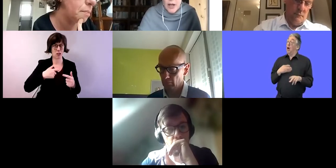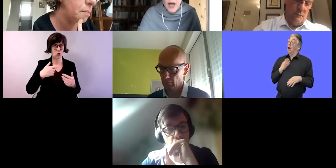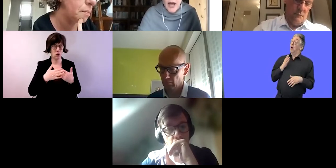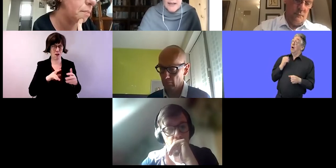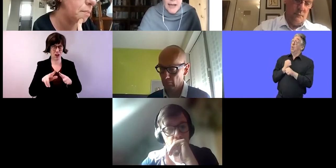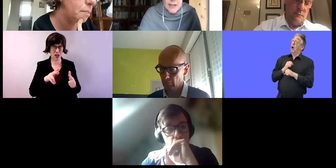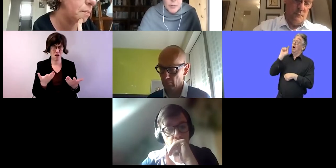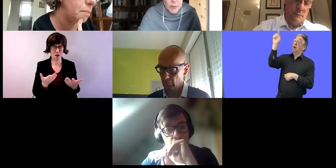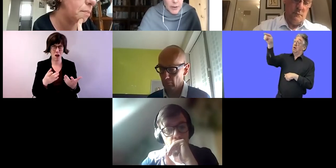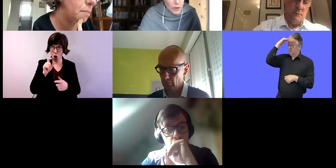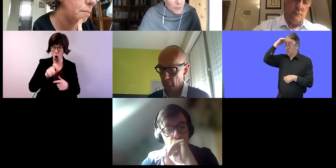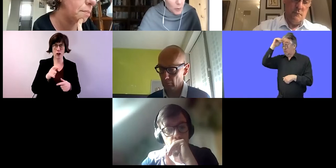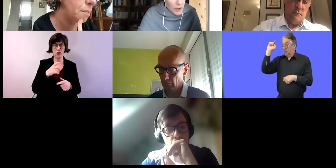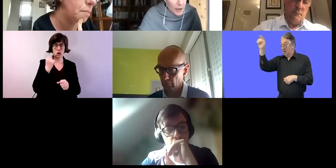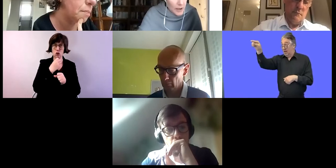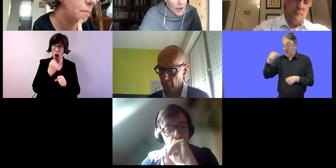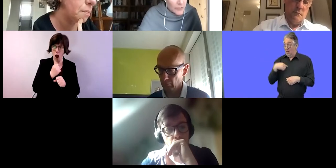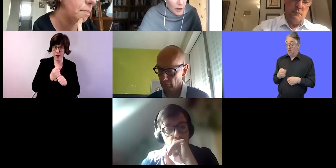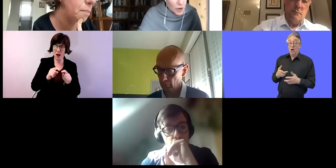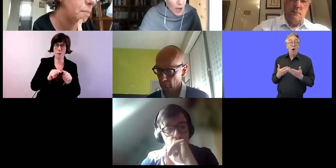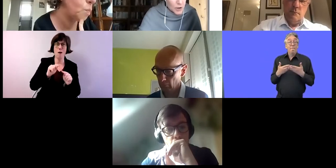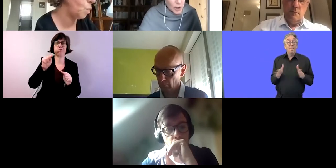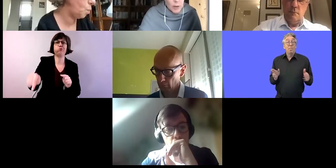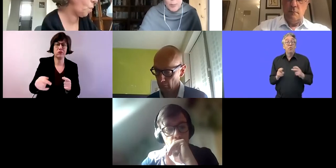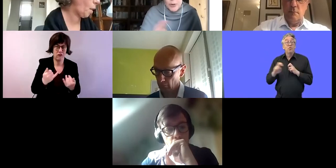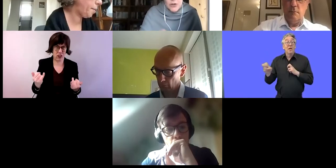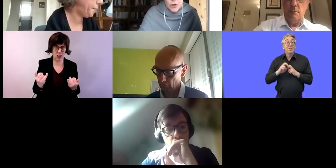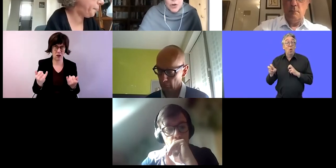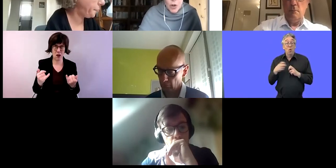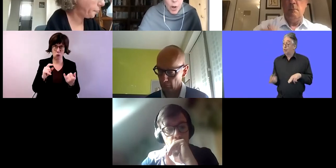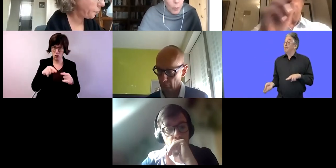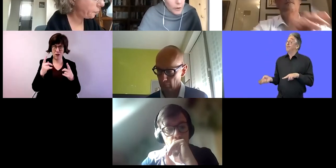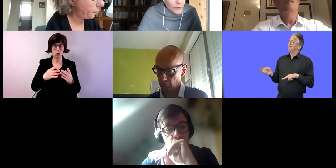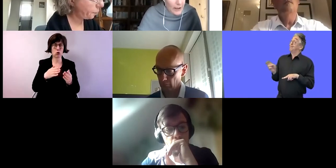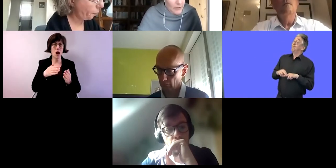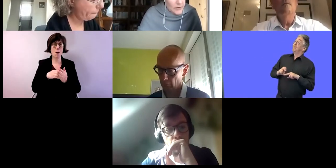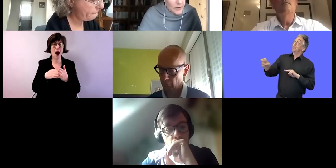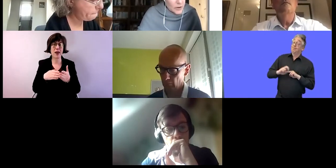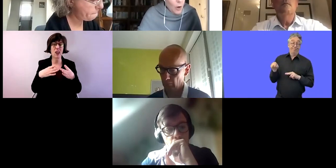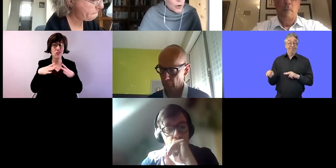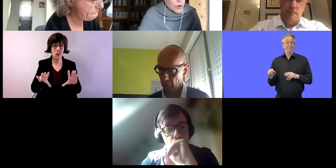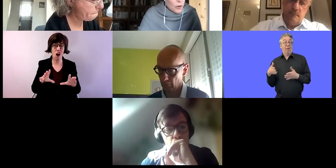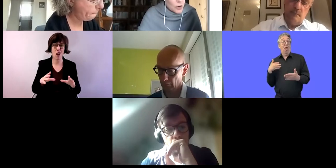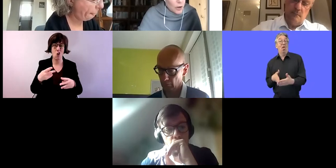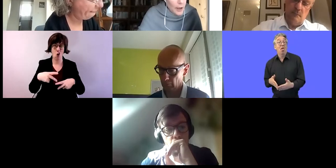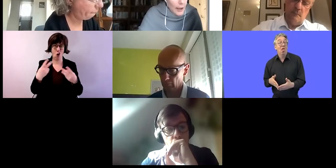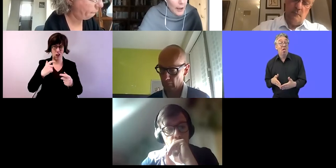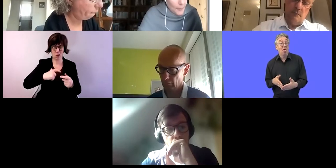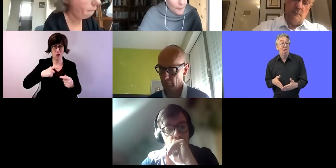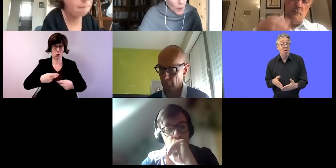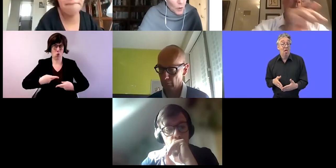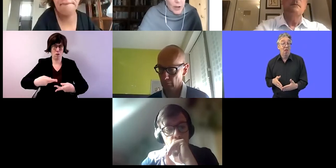tatsächlich auch an den Ort ihrer Beschäftigung kommen können. Dass wir also auch barrierefreien ÖPNV haben. Das ist eine große